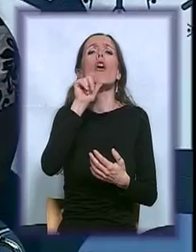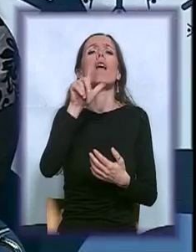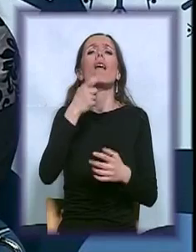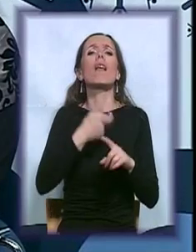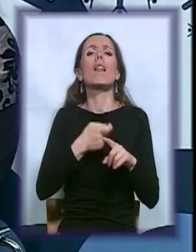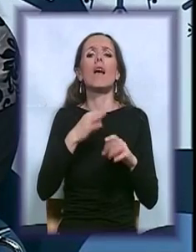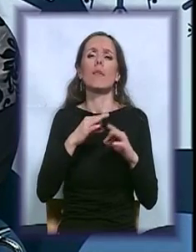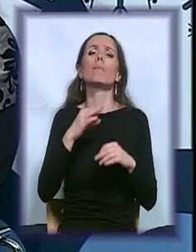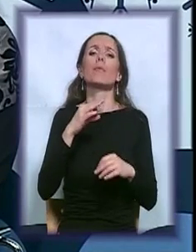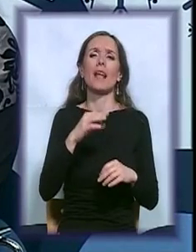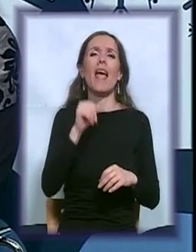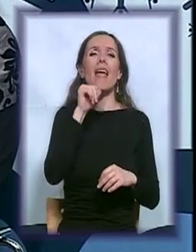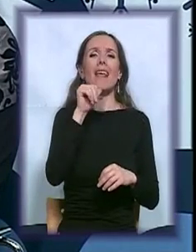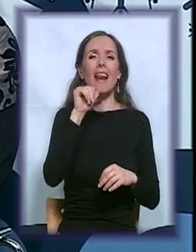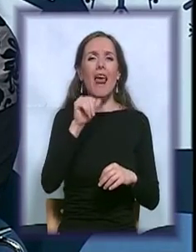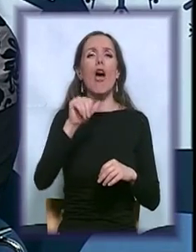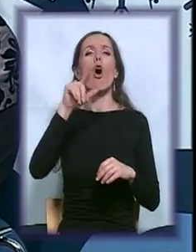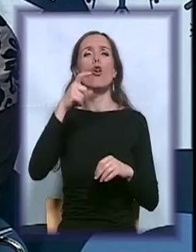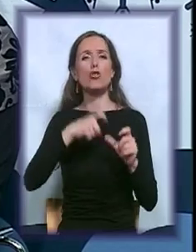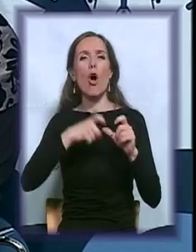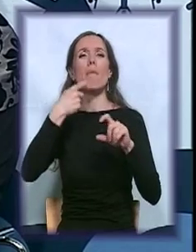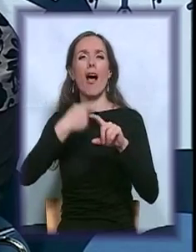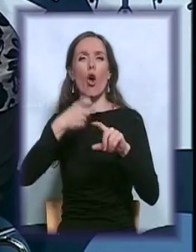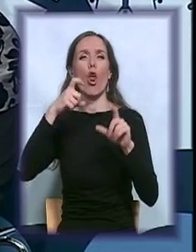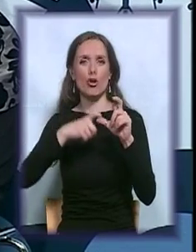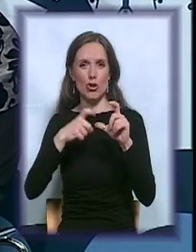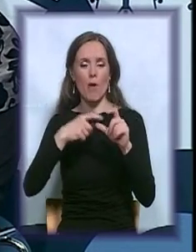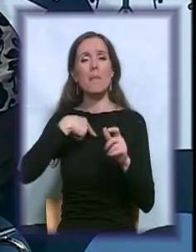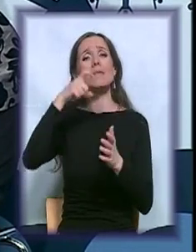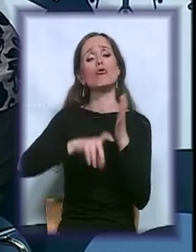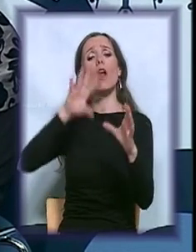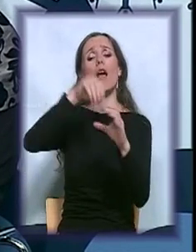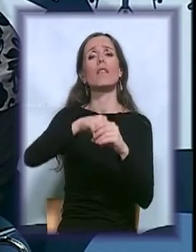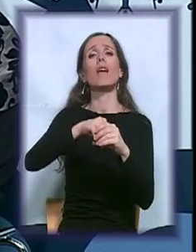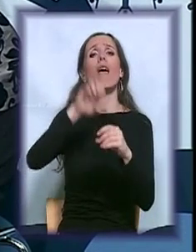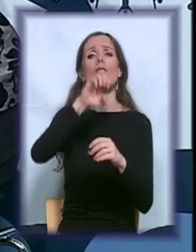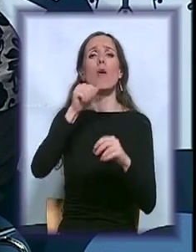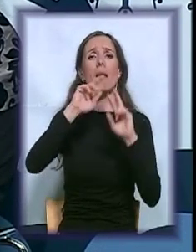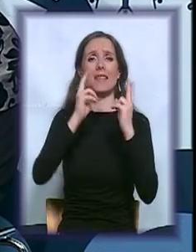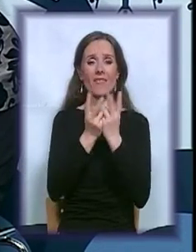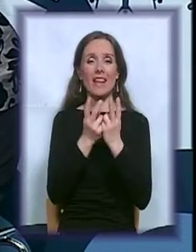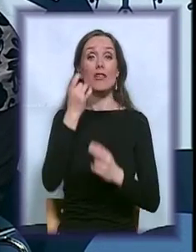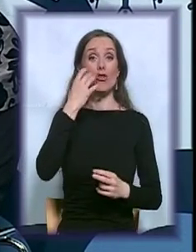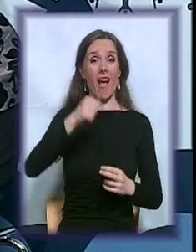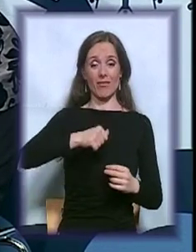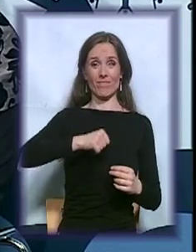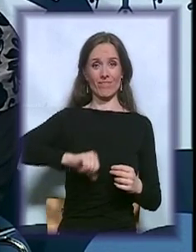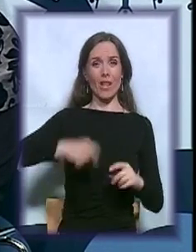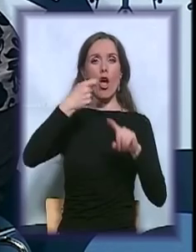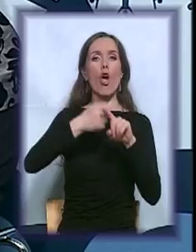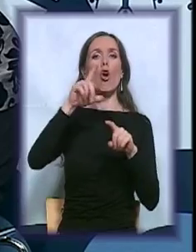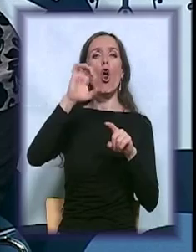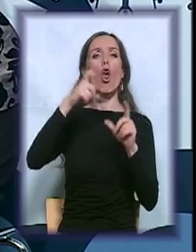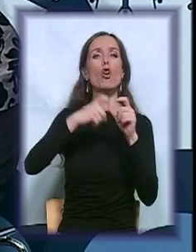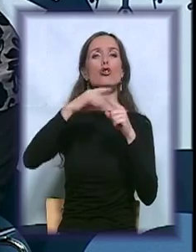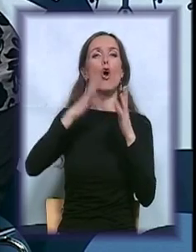Da, to je skraćenica. Ileostoma, kolostoma. Mi smo člano Asocijacije Evrope i Sveta. Znači, posle hiruške intervencije kod kolostome,